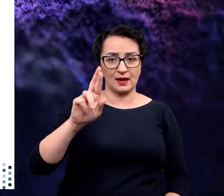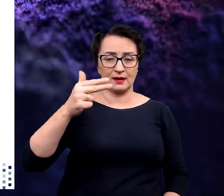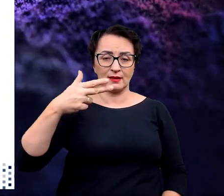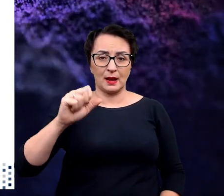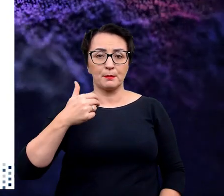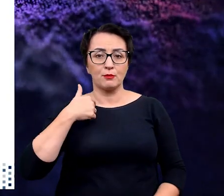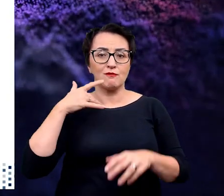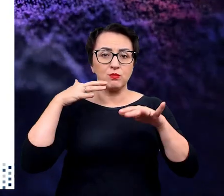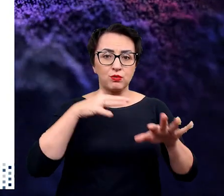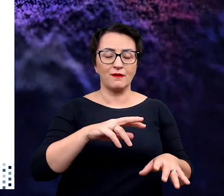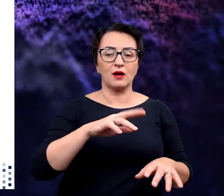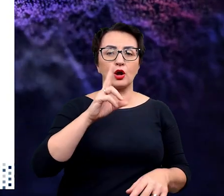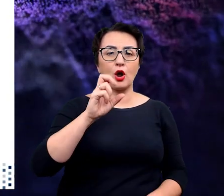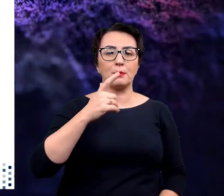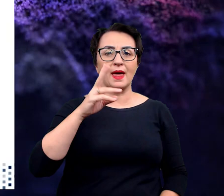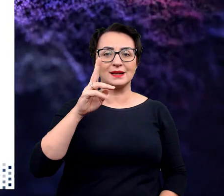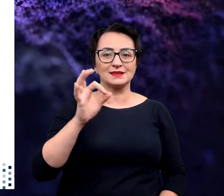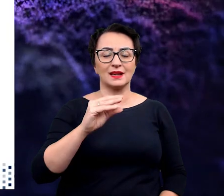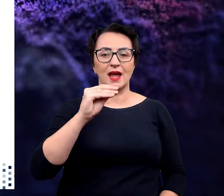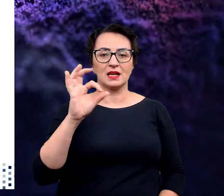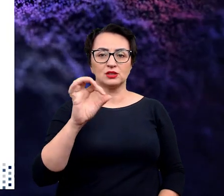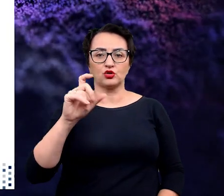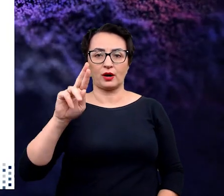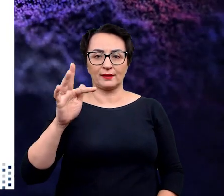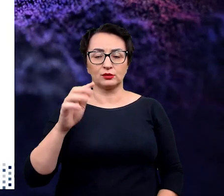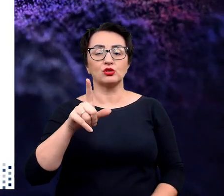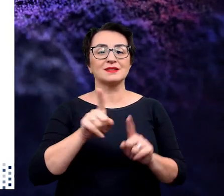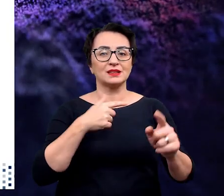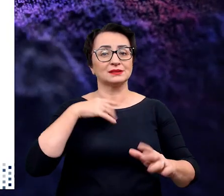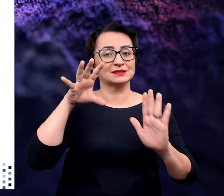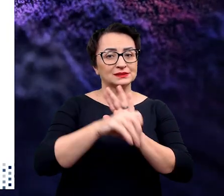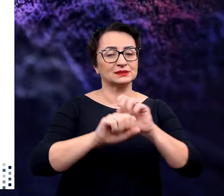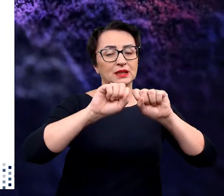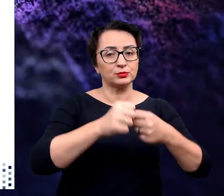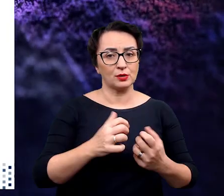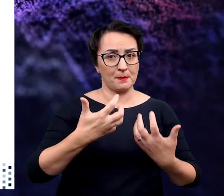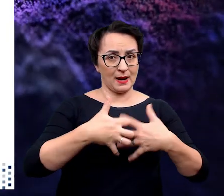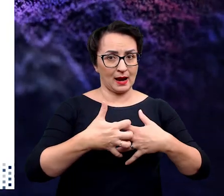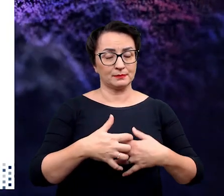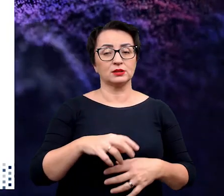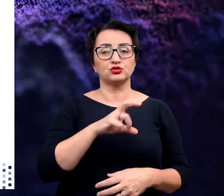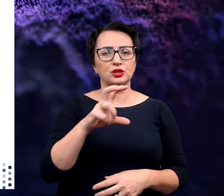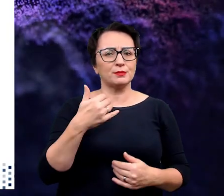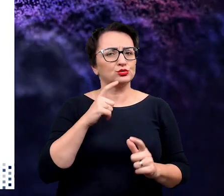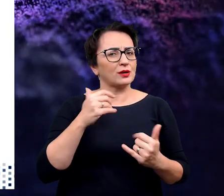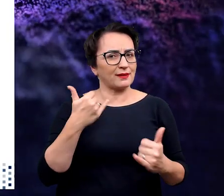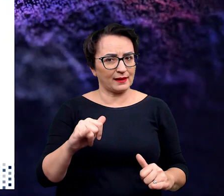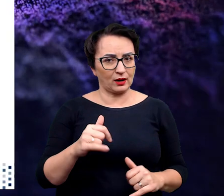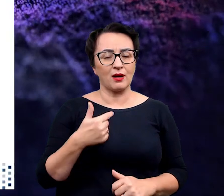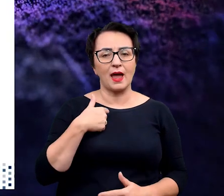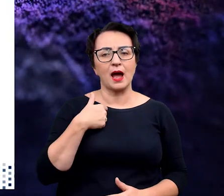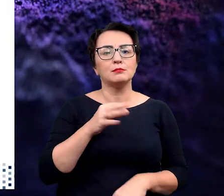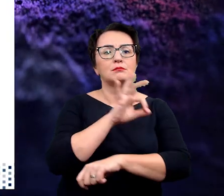zadziałaliśmy na kompleksu eskorta. To znaczy, czy zepsuliśmy ten mechanizm, bo może się okazać, że zadziało się coś innego. Więc